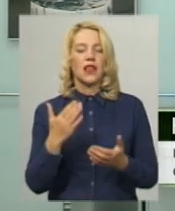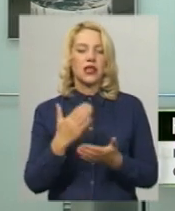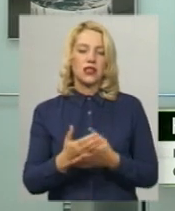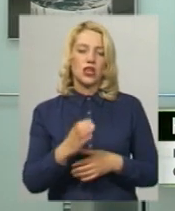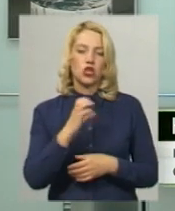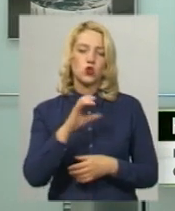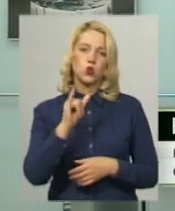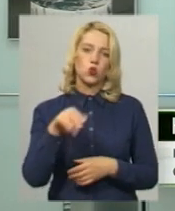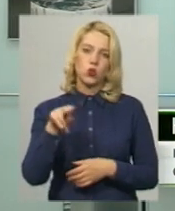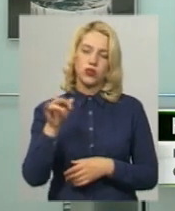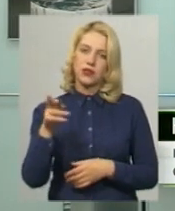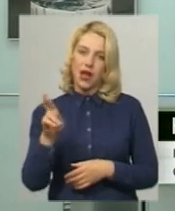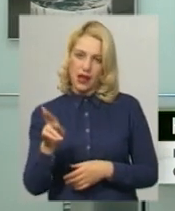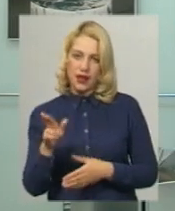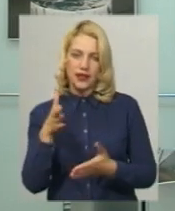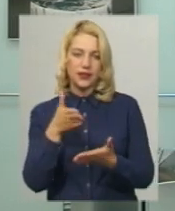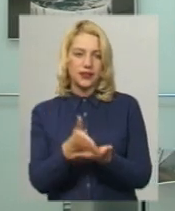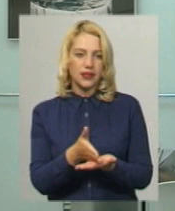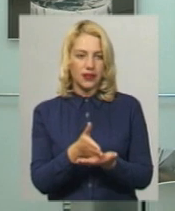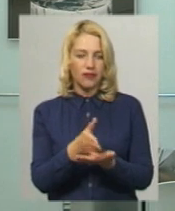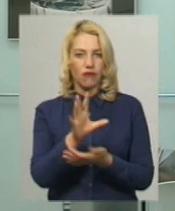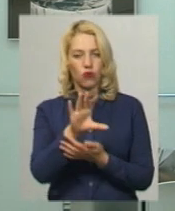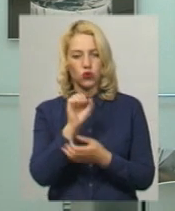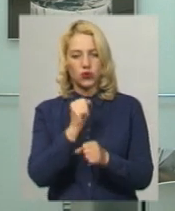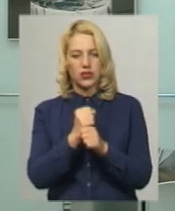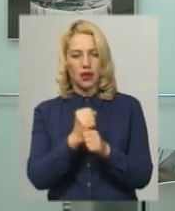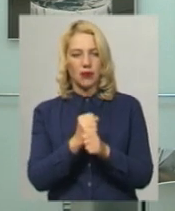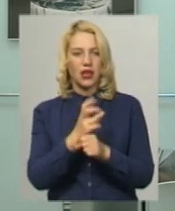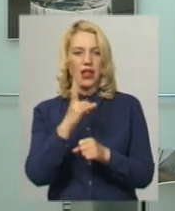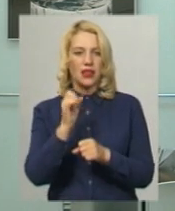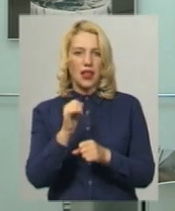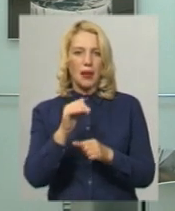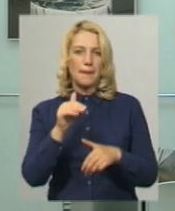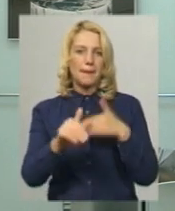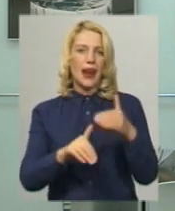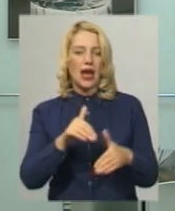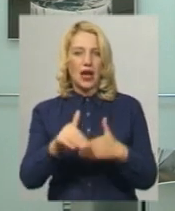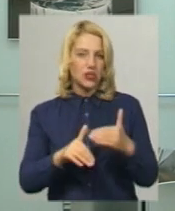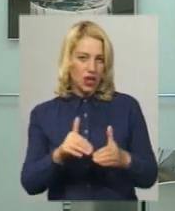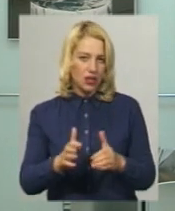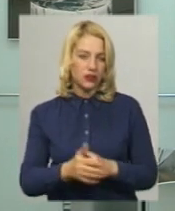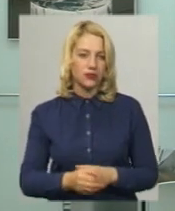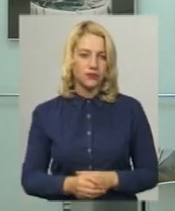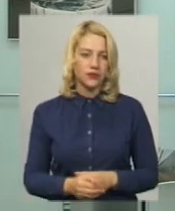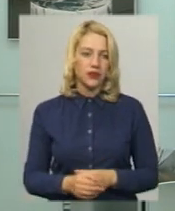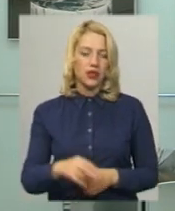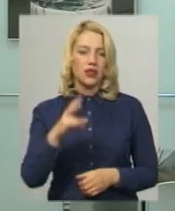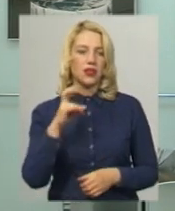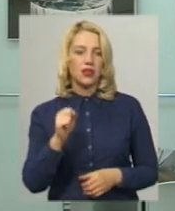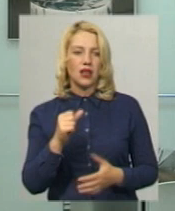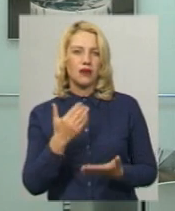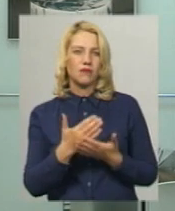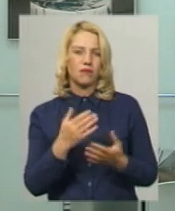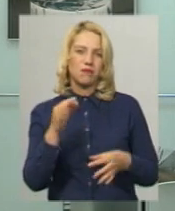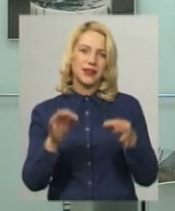фотографії. Є фотографії, які зроблені на середоземних пляжах, на